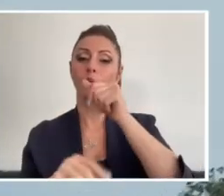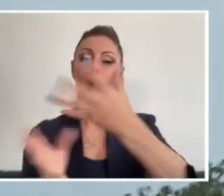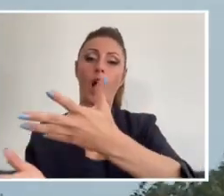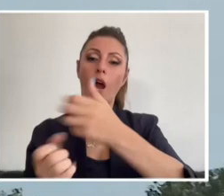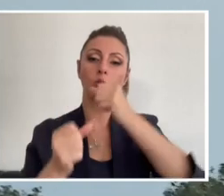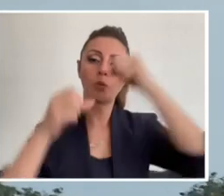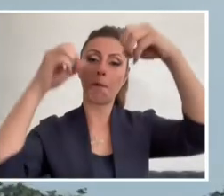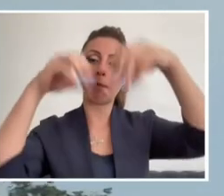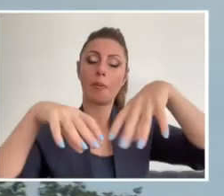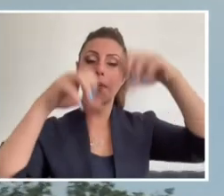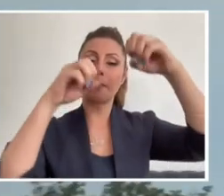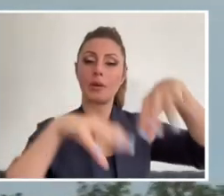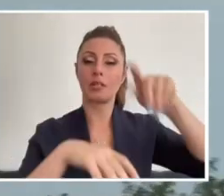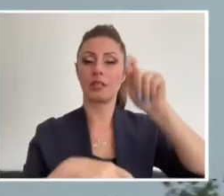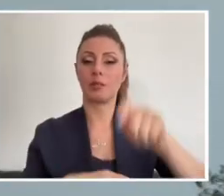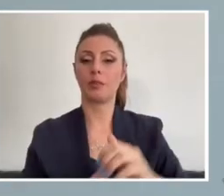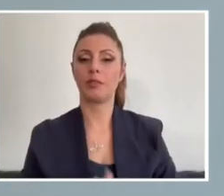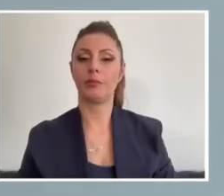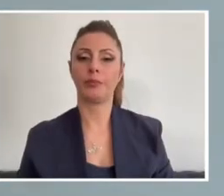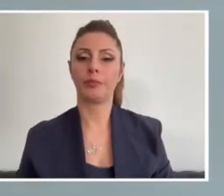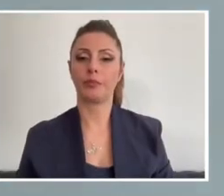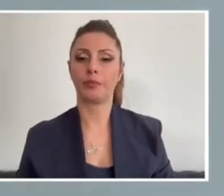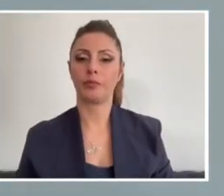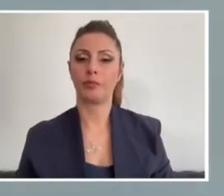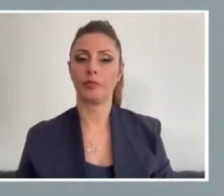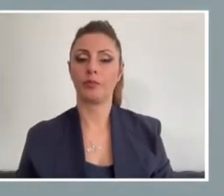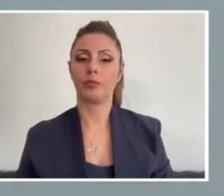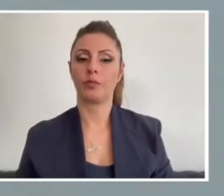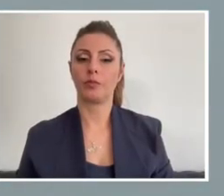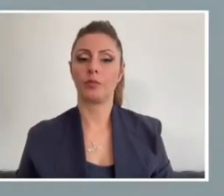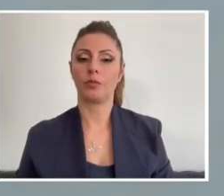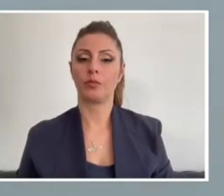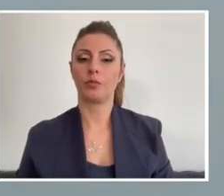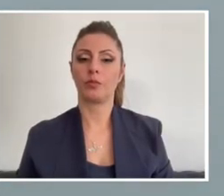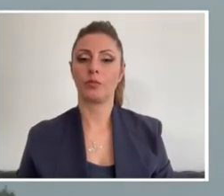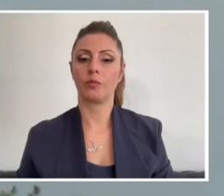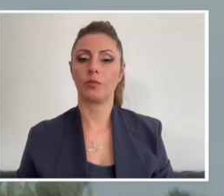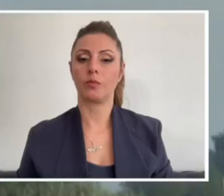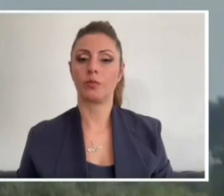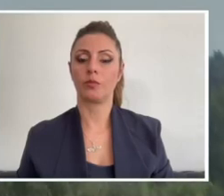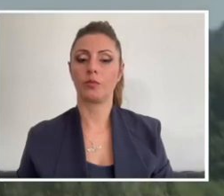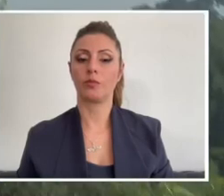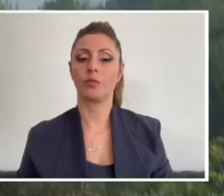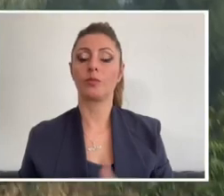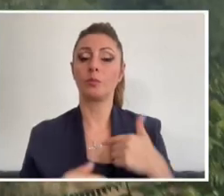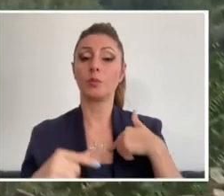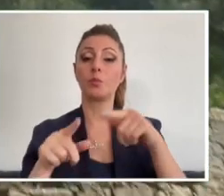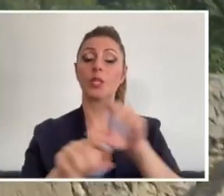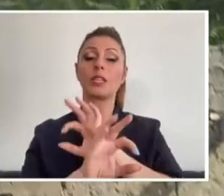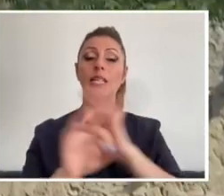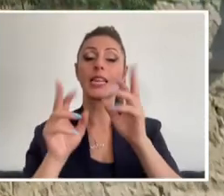sortu yaparak ağaçların üzerine bıraktı. Muhtemelen, tabii ki biz buradan çok net göremiyoruz ama